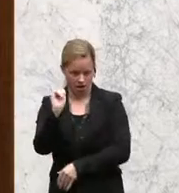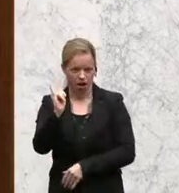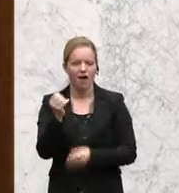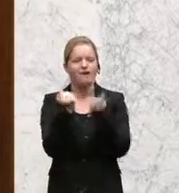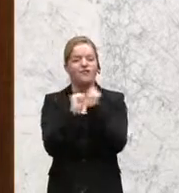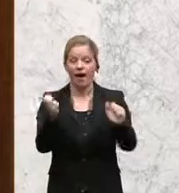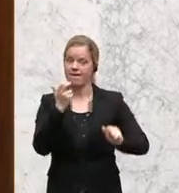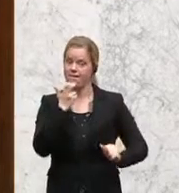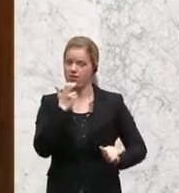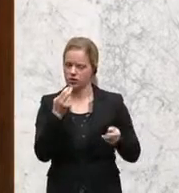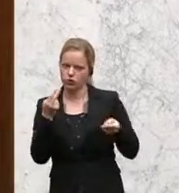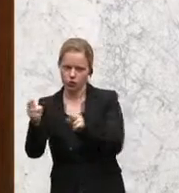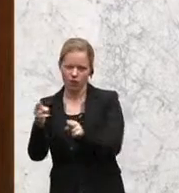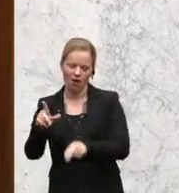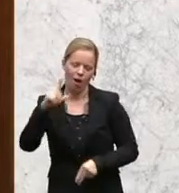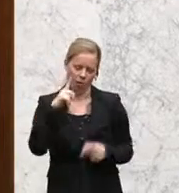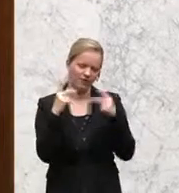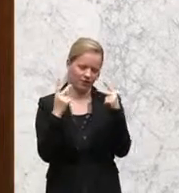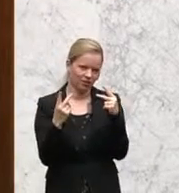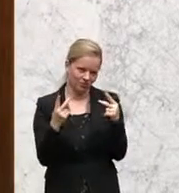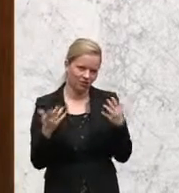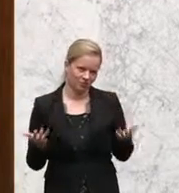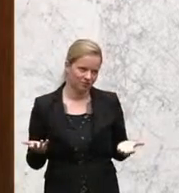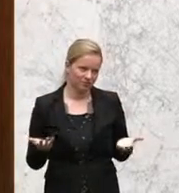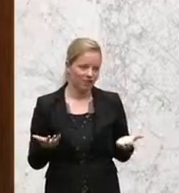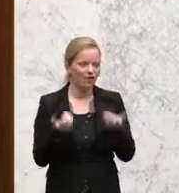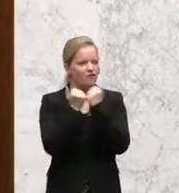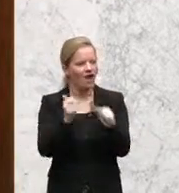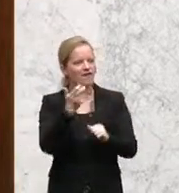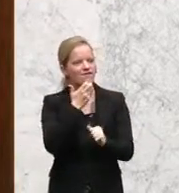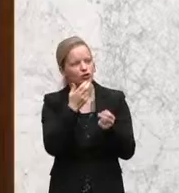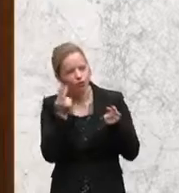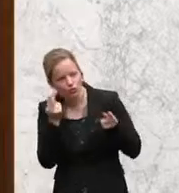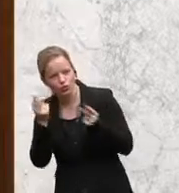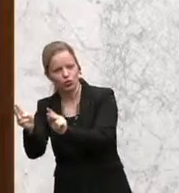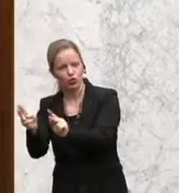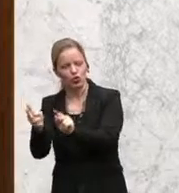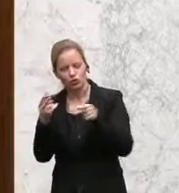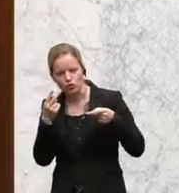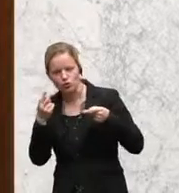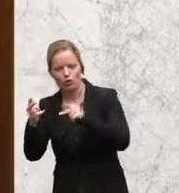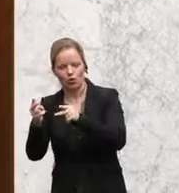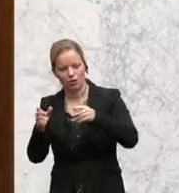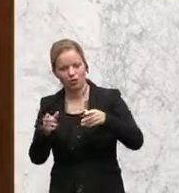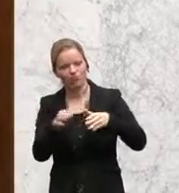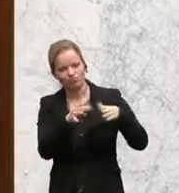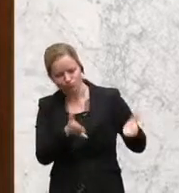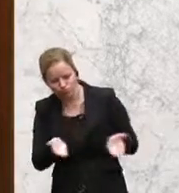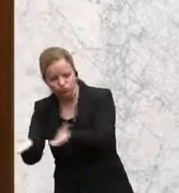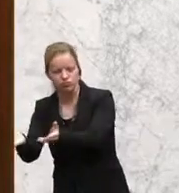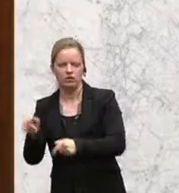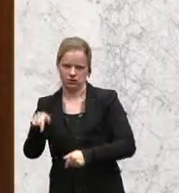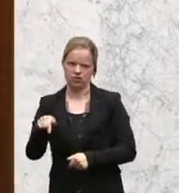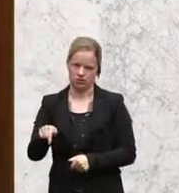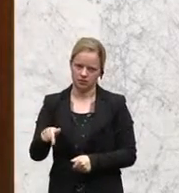Rückführung das Entscheidende ist. Der freiwillige Rückgang und Rücktransport ist für uns der ganz entscheidende Punkt. Es hat sich